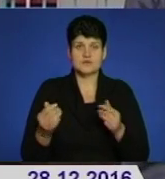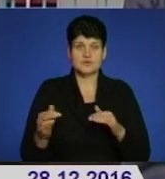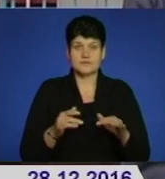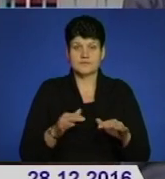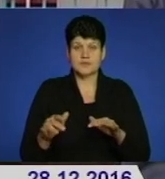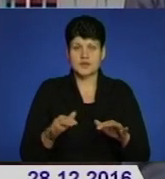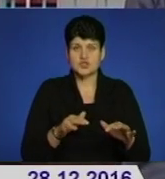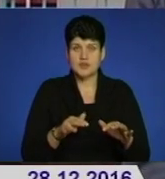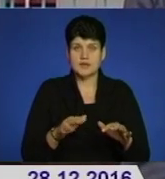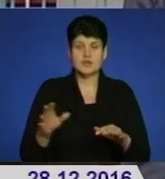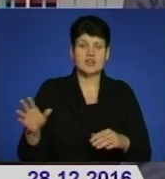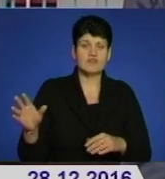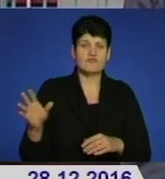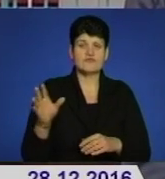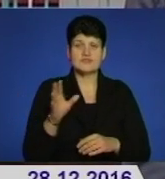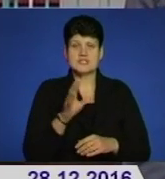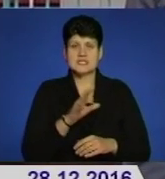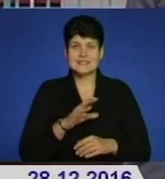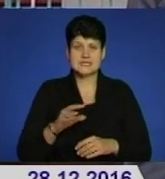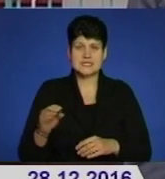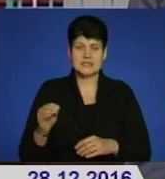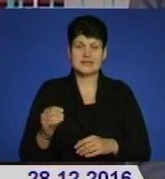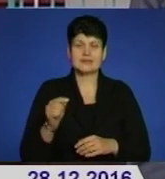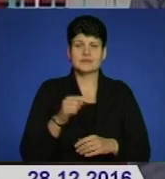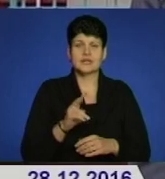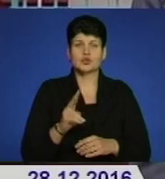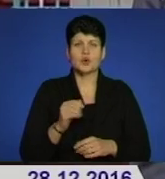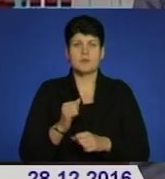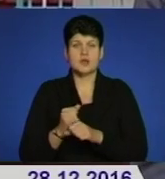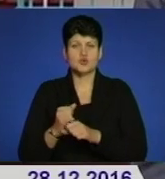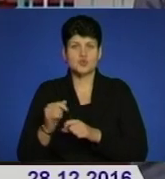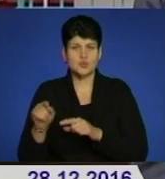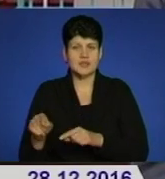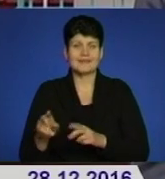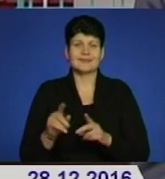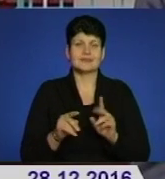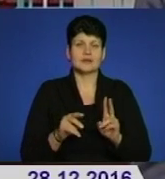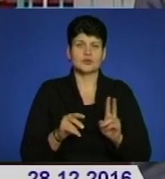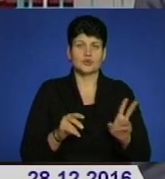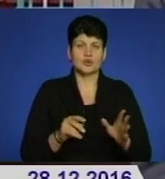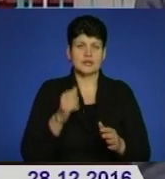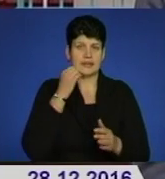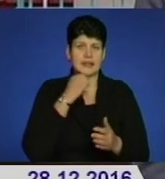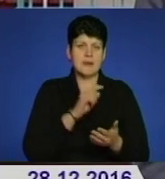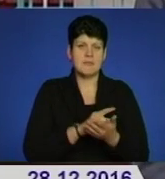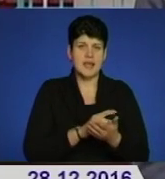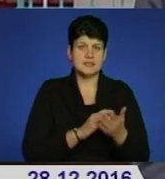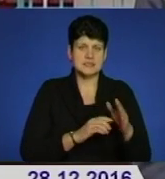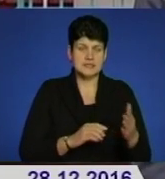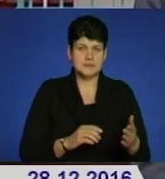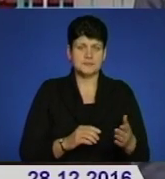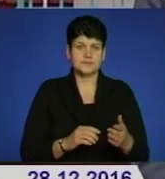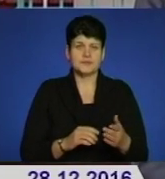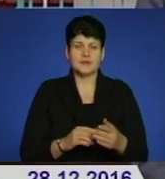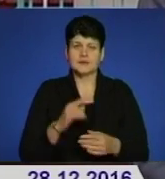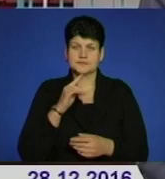у всіх, і у тих, хто працює, у тих, хто на пенсії, досить